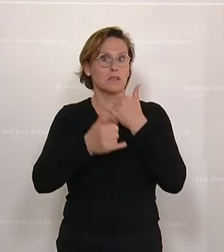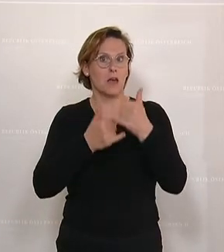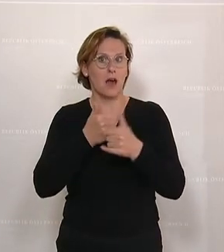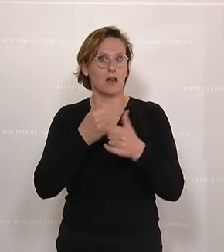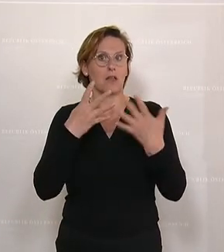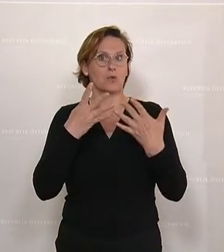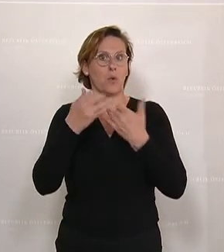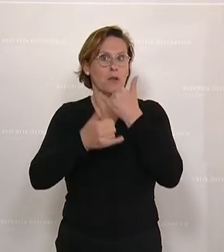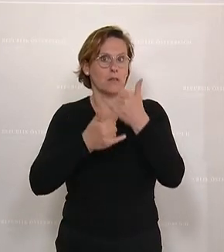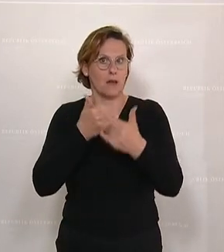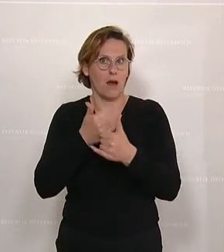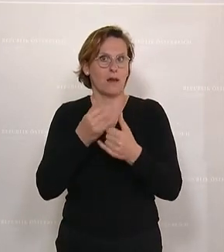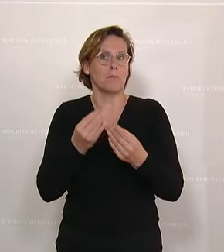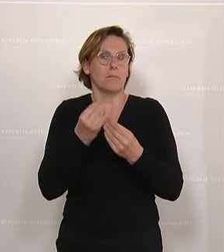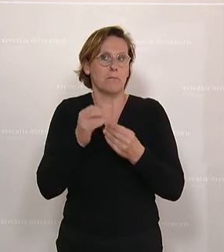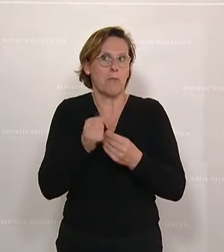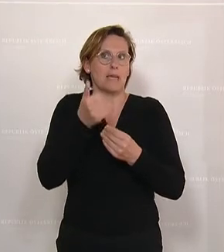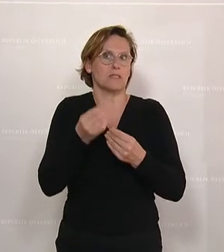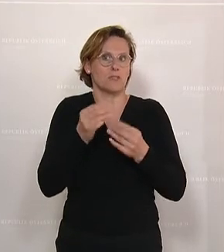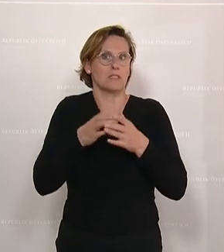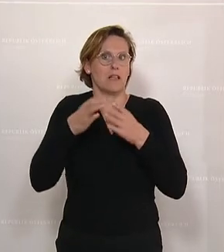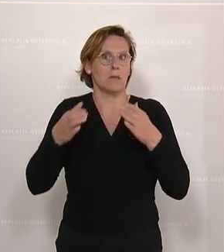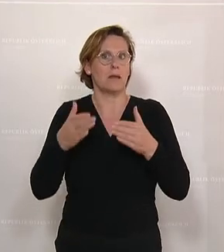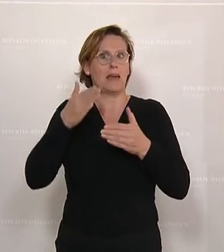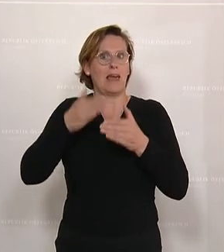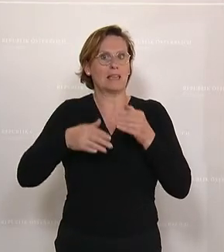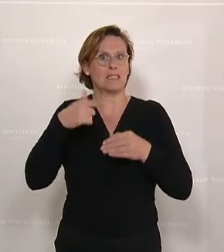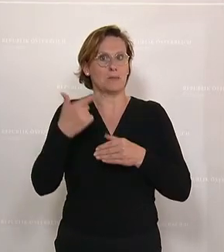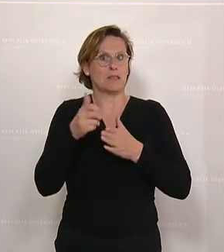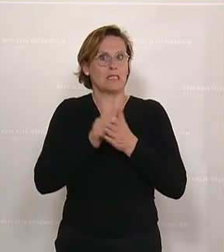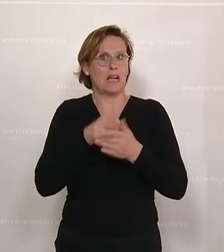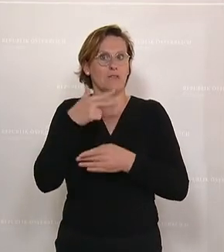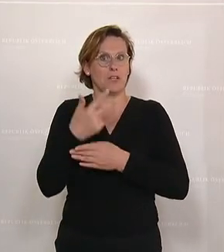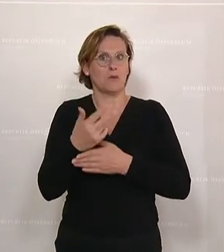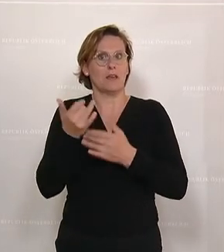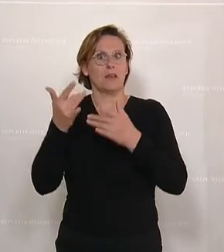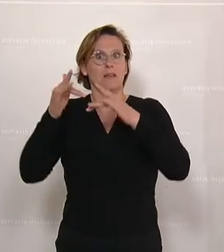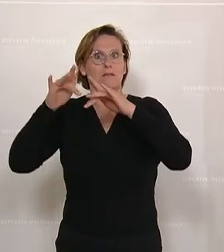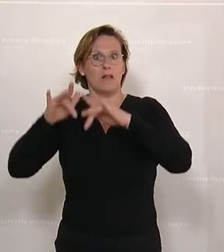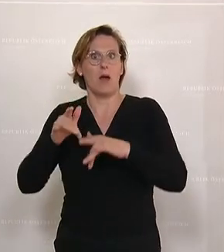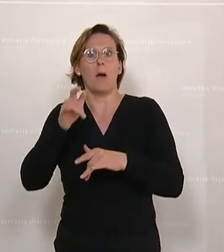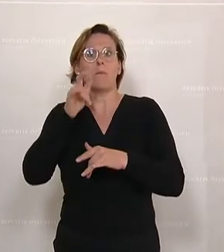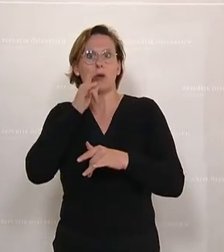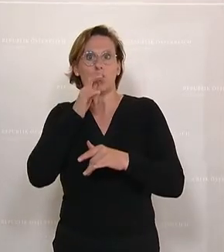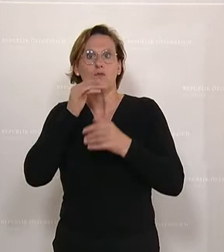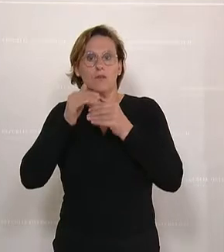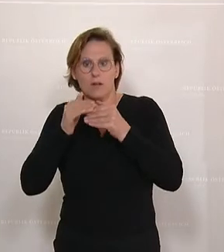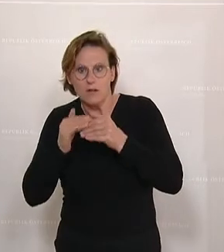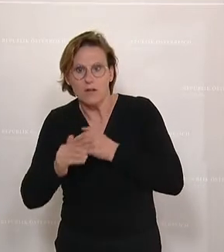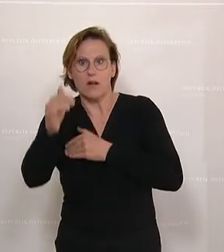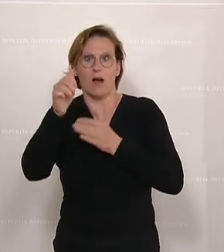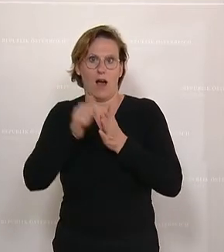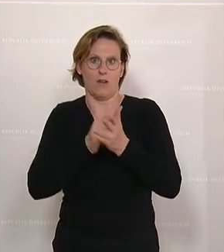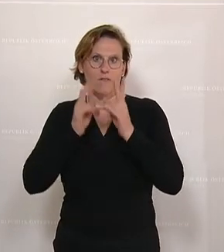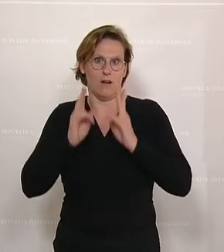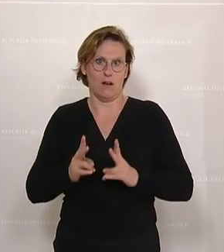bisschen länger. Also mit ungefähr Ende 20, Anfang 30 dort, wo man mit dem Beruf überhaupt einmal beginnen kann. Und